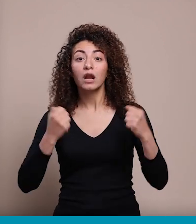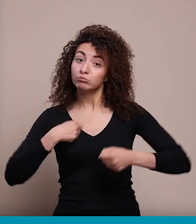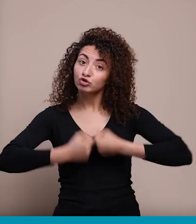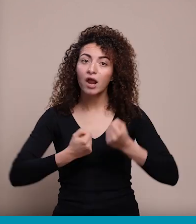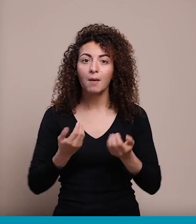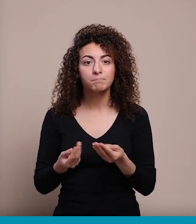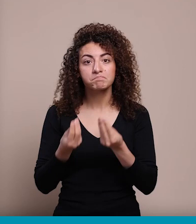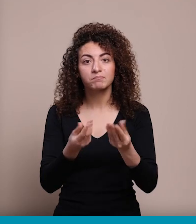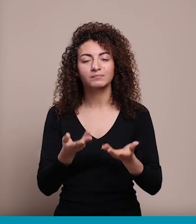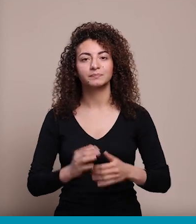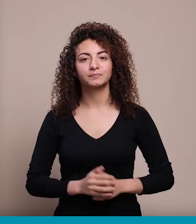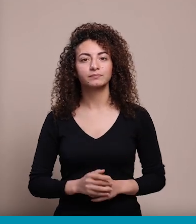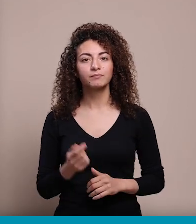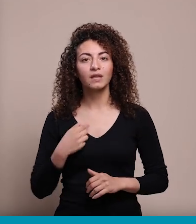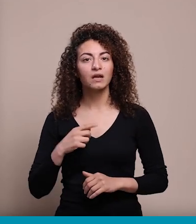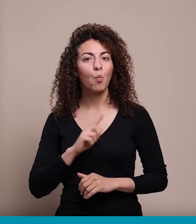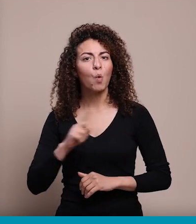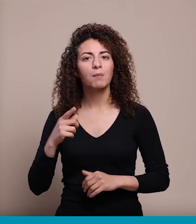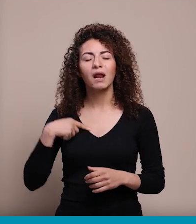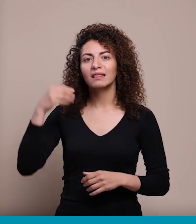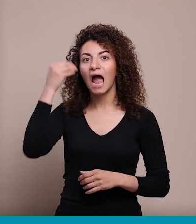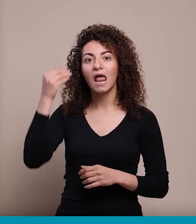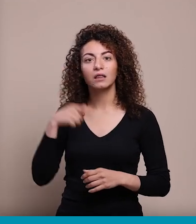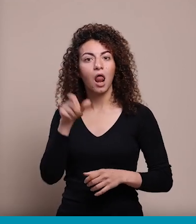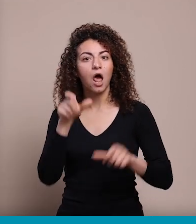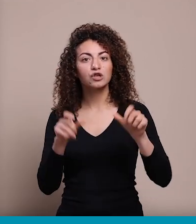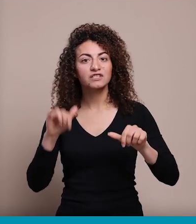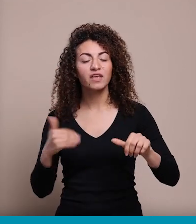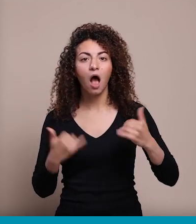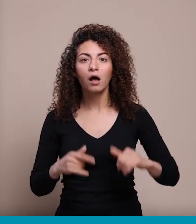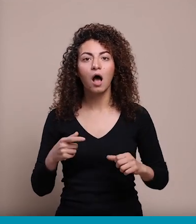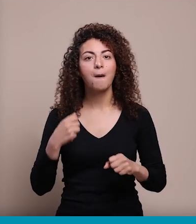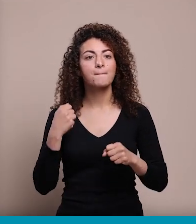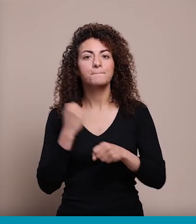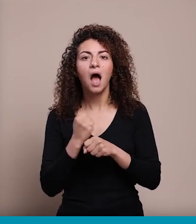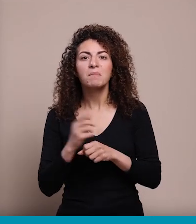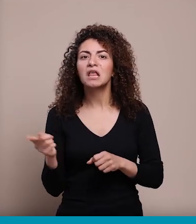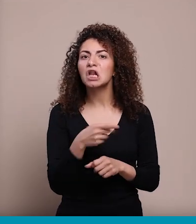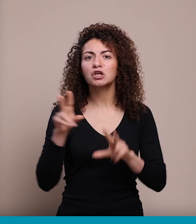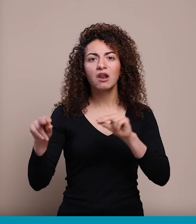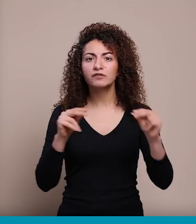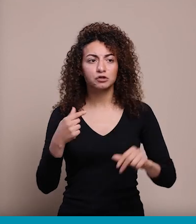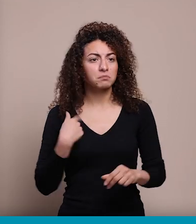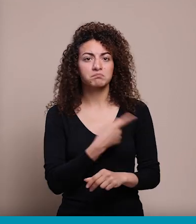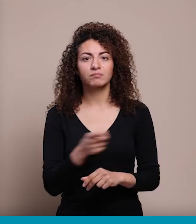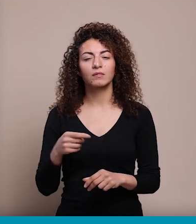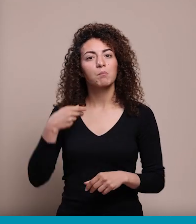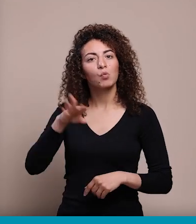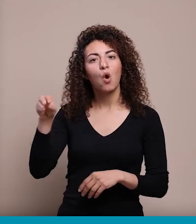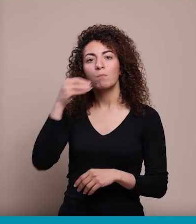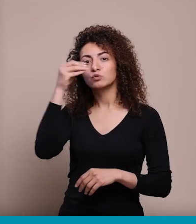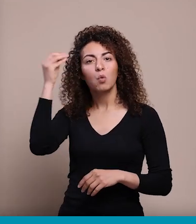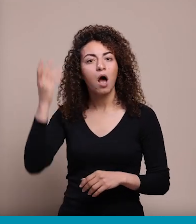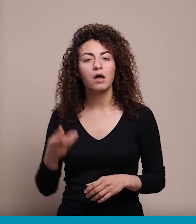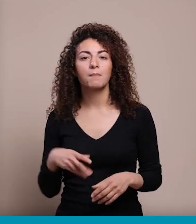بالعكس جربوا للشخص أنا ما بحياتي توقعت إنه هالقادي يكونوا بيقدروا يعملوا قصص عادة مثلنا مثلون إنه يروحوا